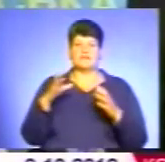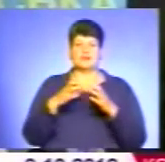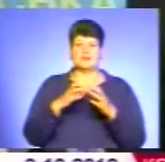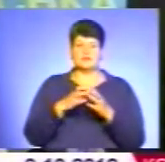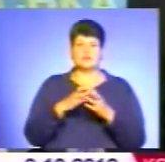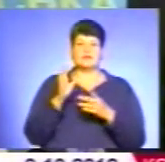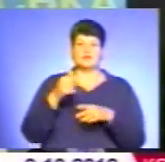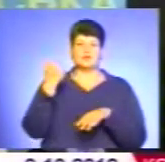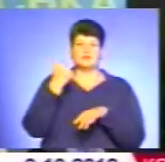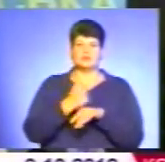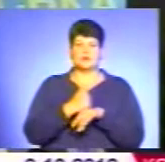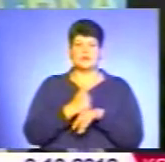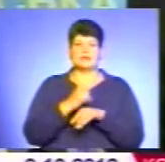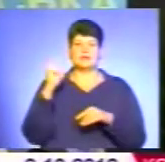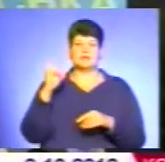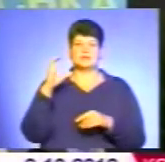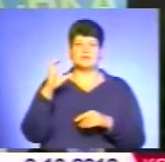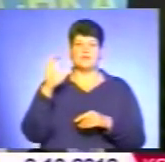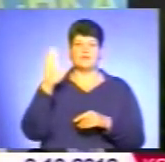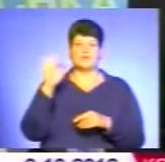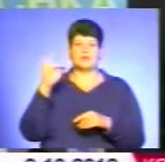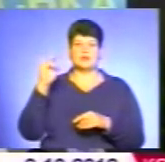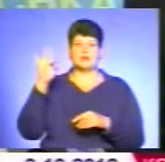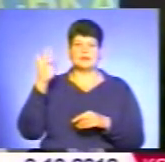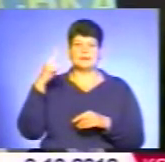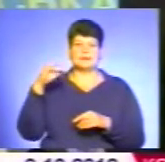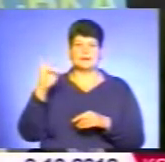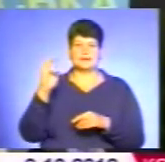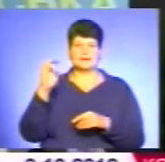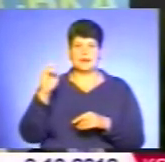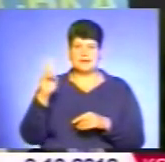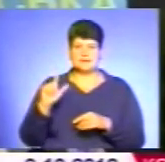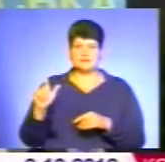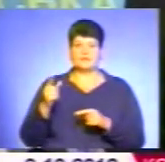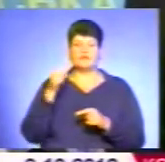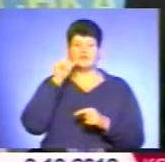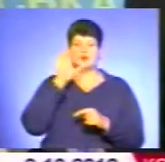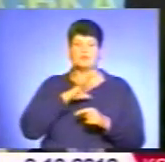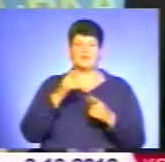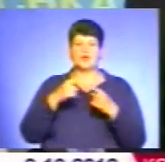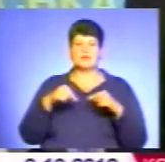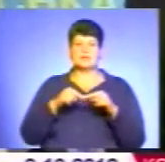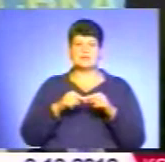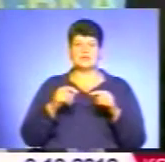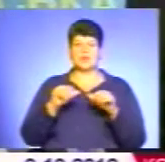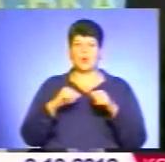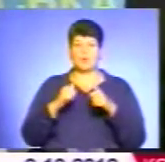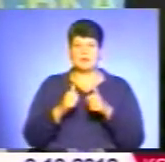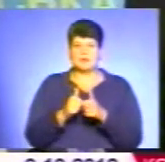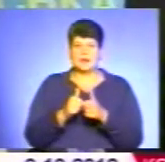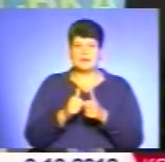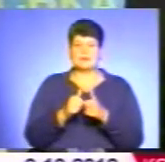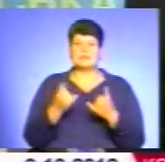українського козацтва Євгер Степанович Варданець. Буквально вчора в нас був організаційний комітет. І сьогодні ми